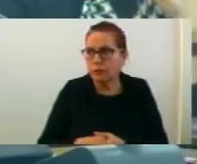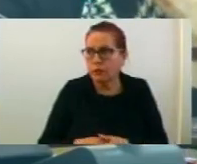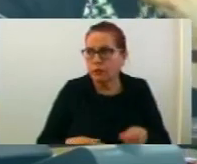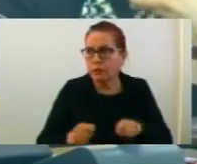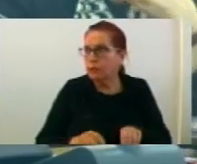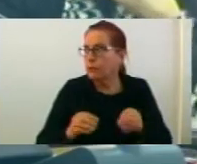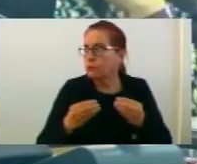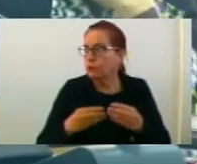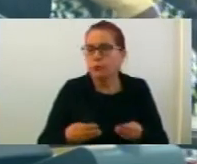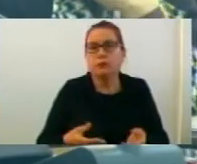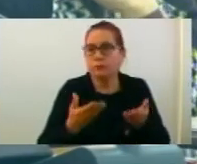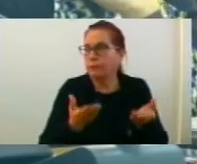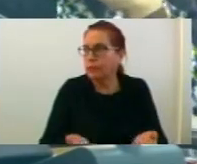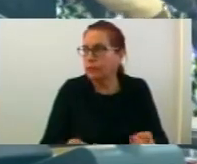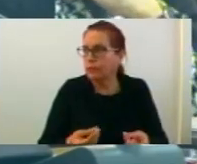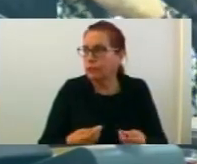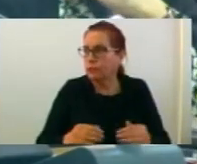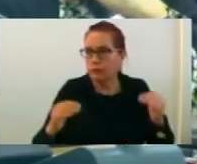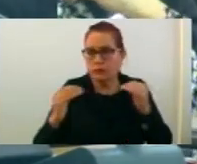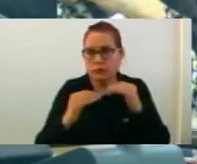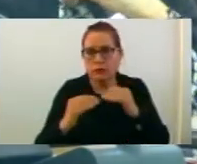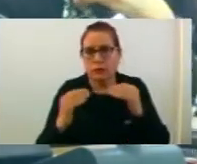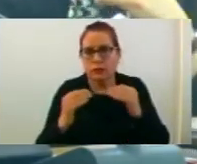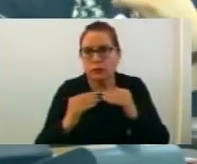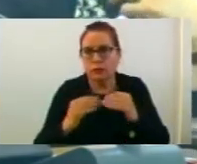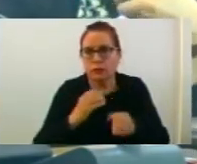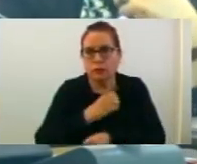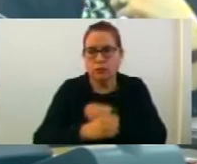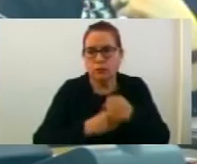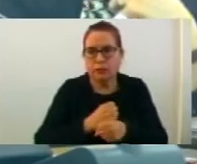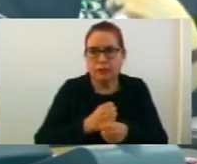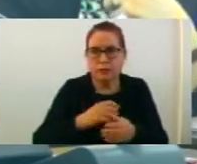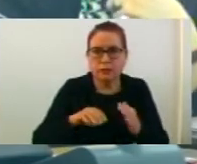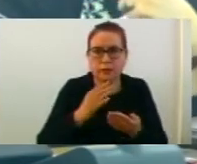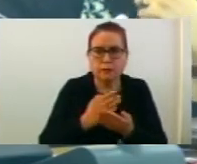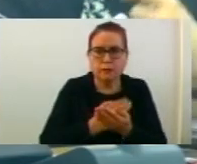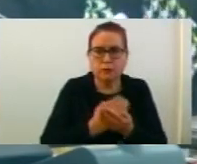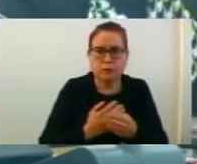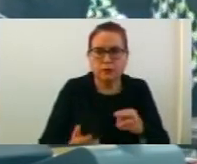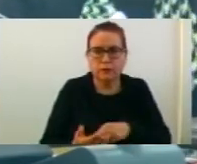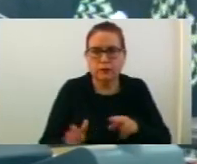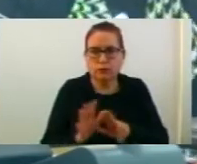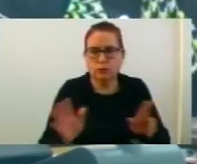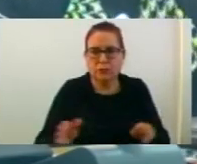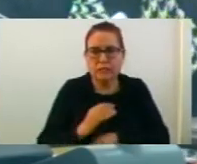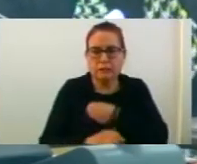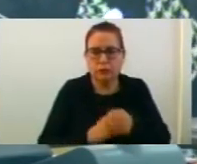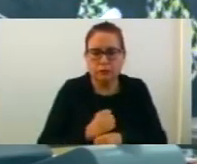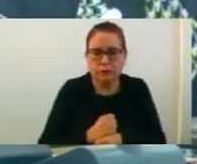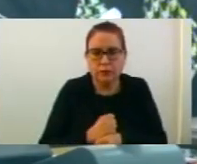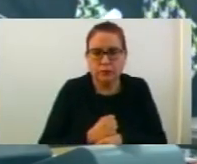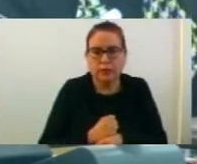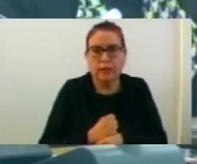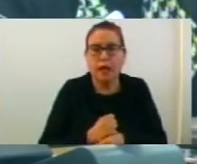кој на Советот му предлага да даде согласност на годишниот план за връботување за 2018 година на